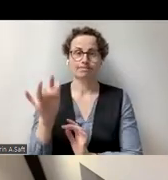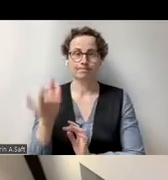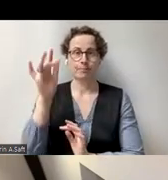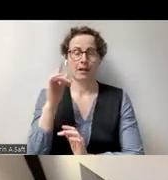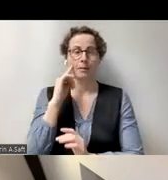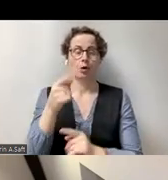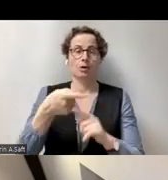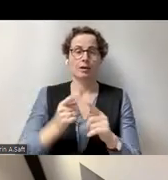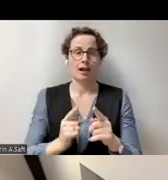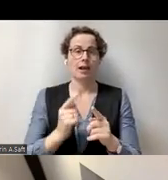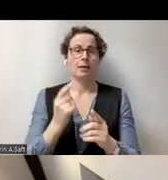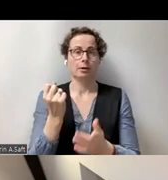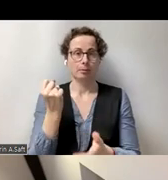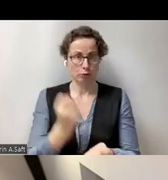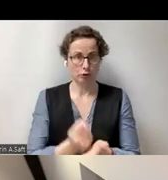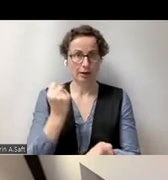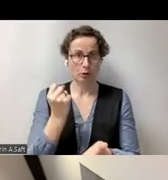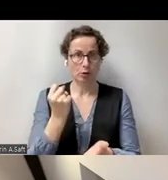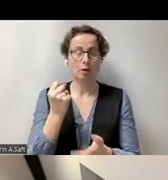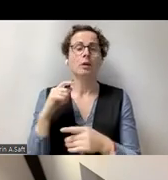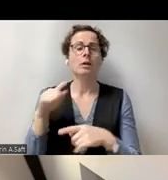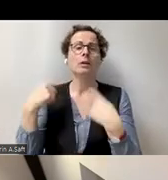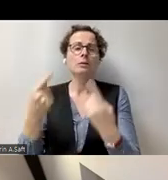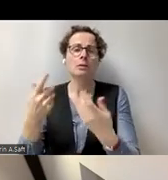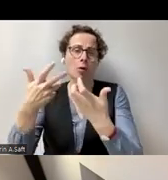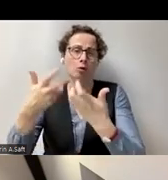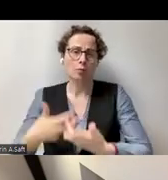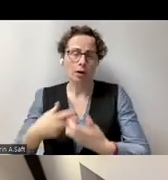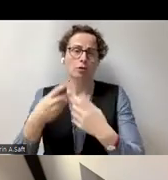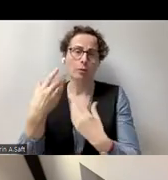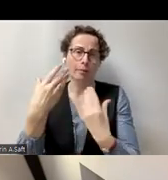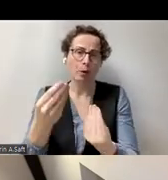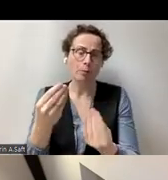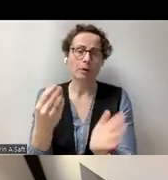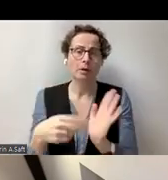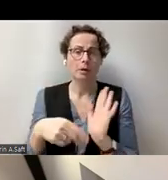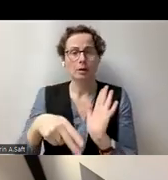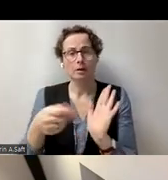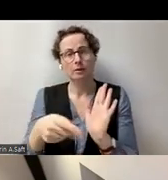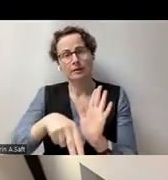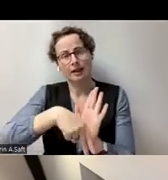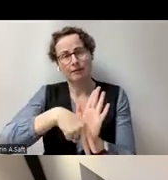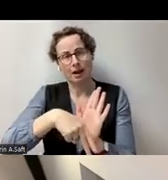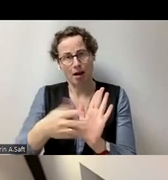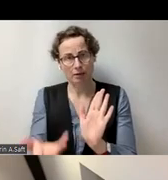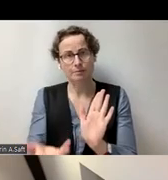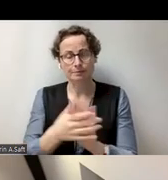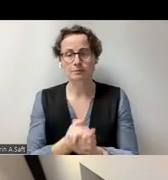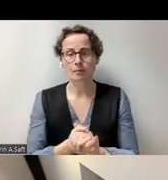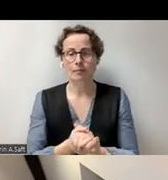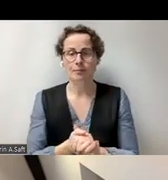ein Zertifikat bei Accessible EU anzufordern. Also wenn Sie für einen